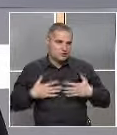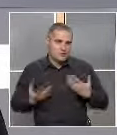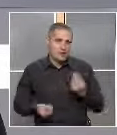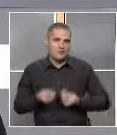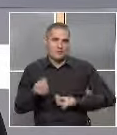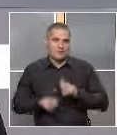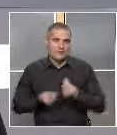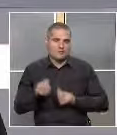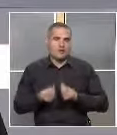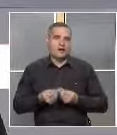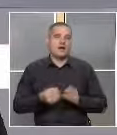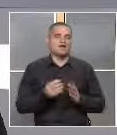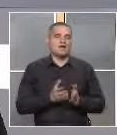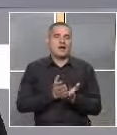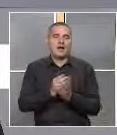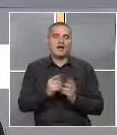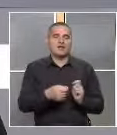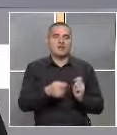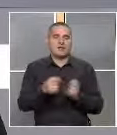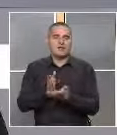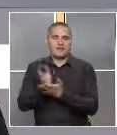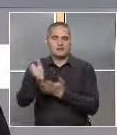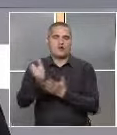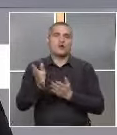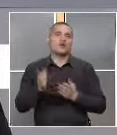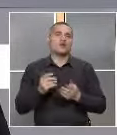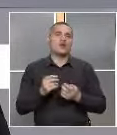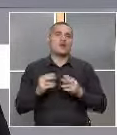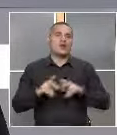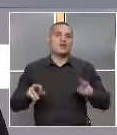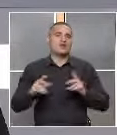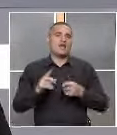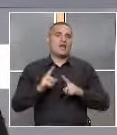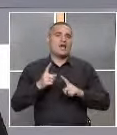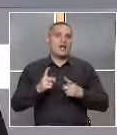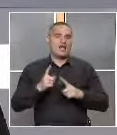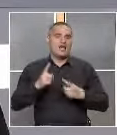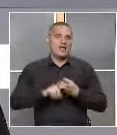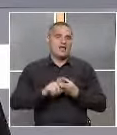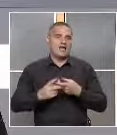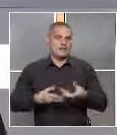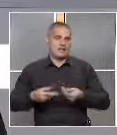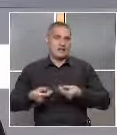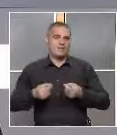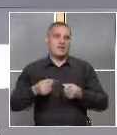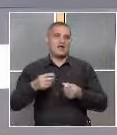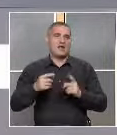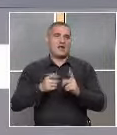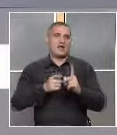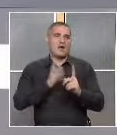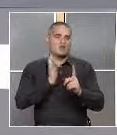някакъв проблем, да насочи родителите към кинезитерапевта, кое е необходимо, към логопед, към психолог.